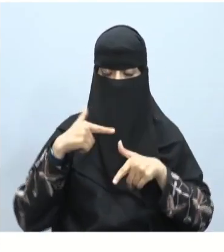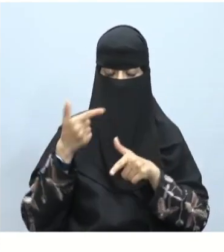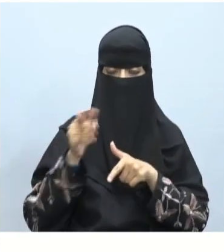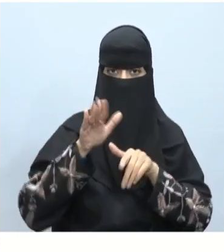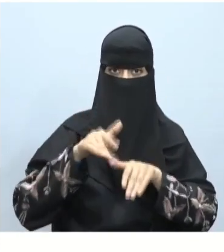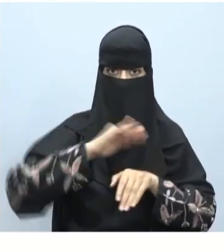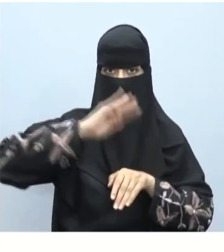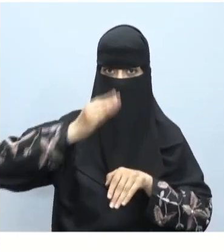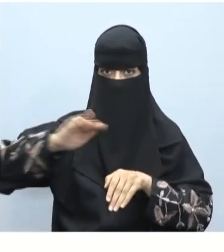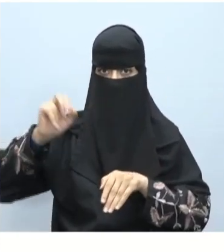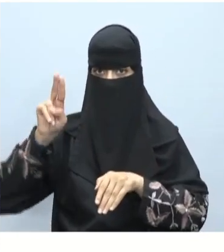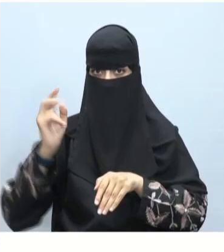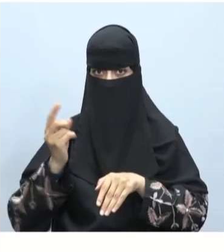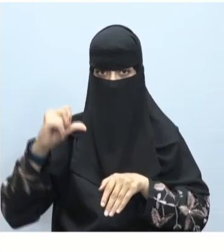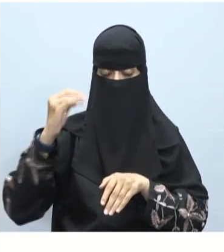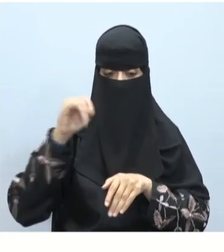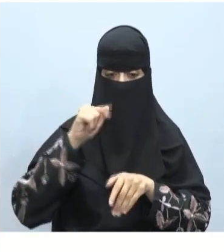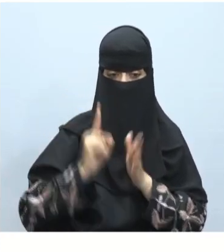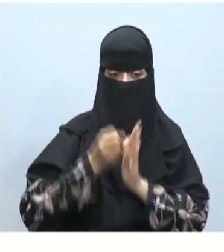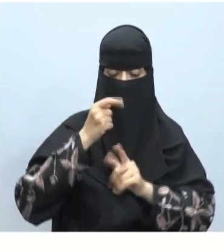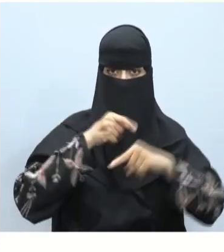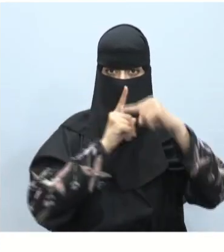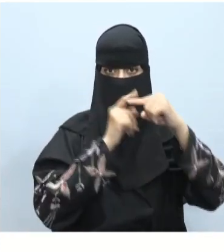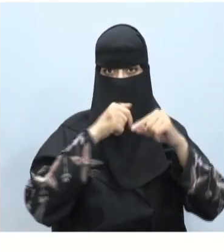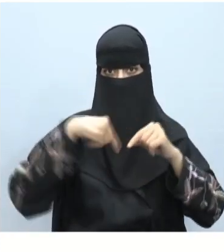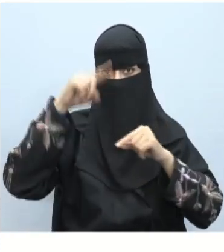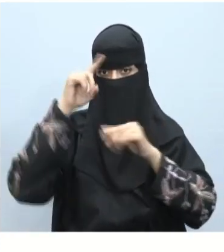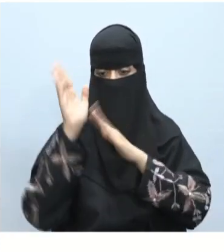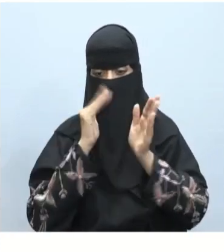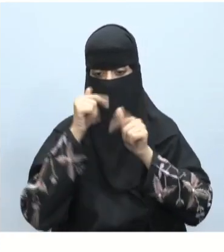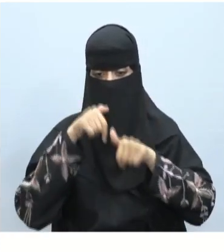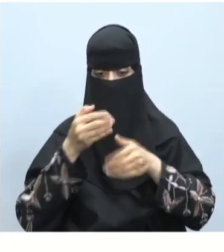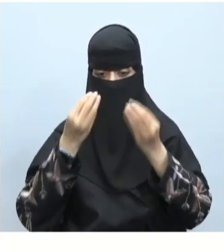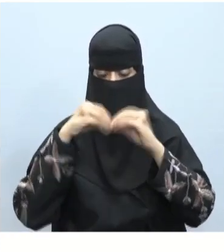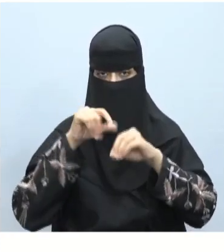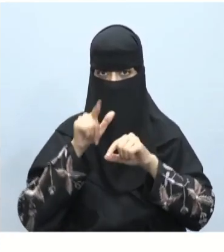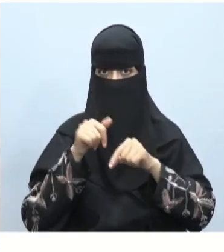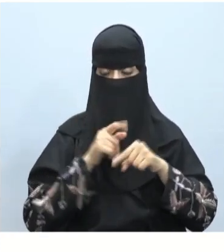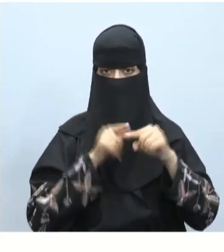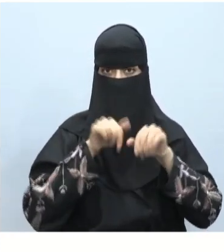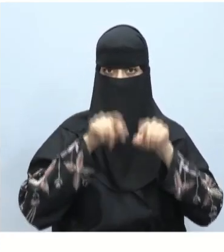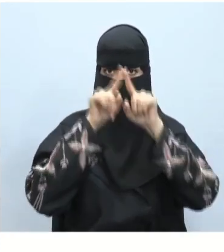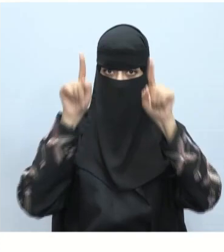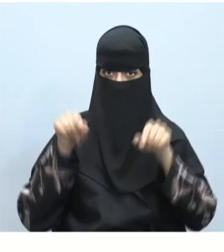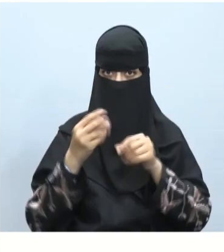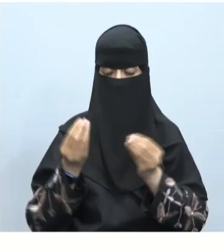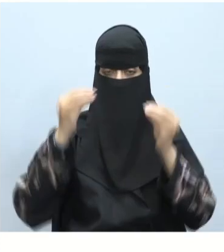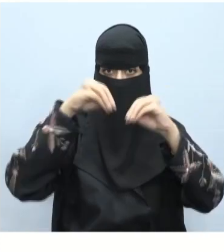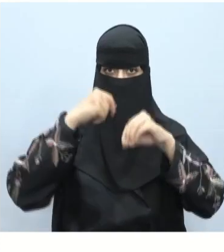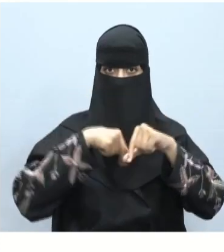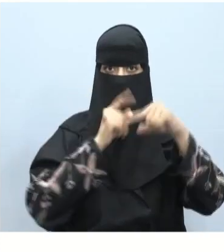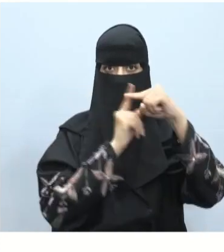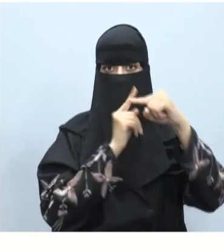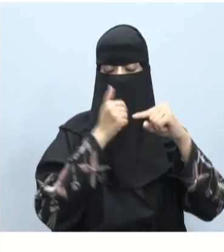جبل تروجين أولا سنقوم بإزالة مربع النص الافتراضي الذي تحتويها الصفحة الإلكترونية ثم سنضيف